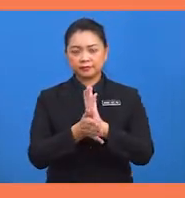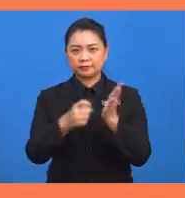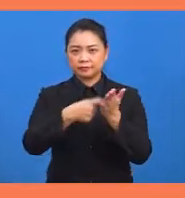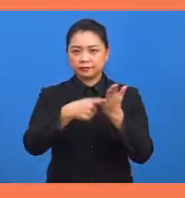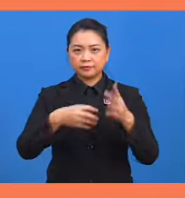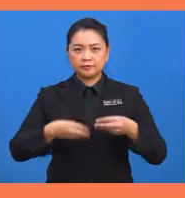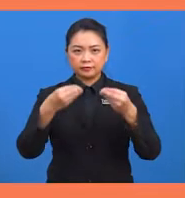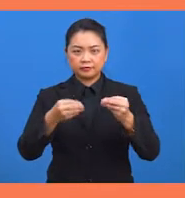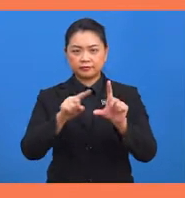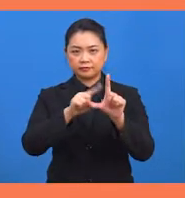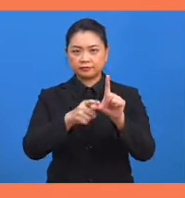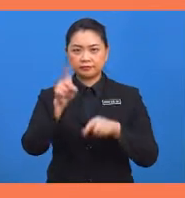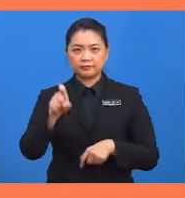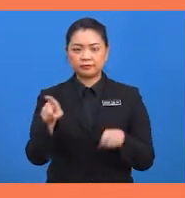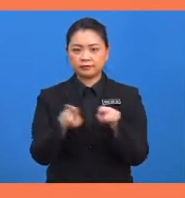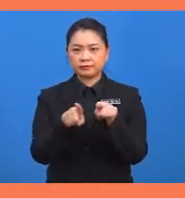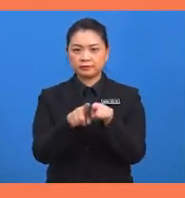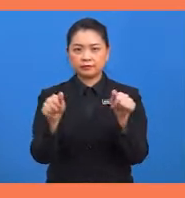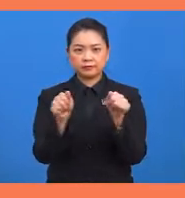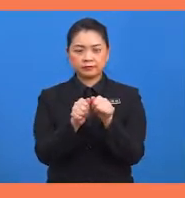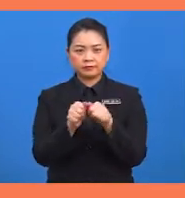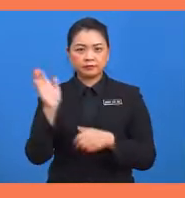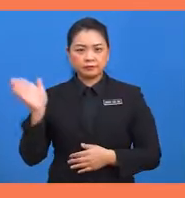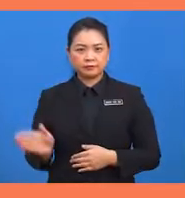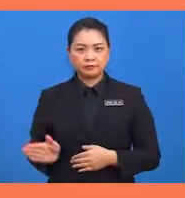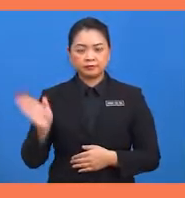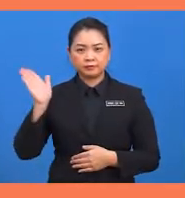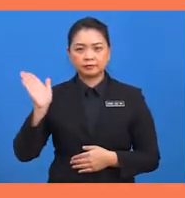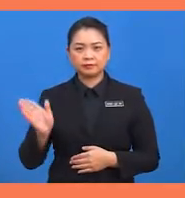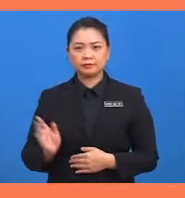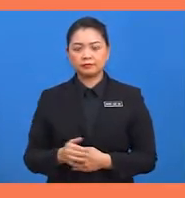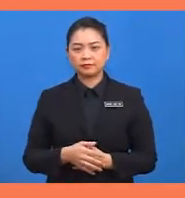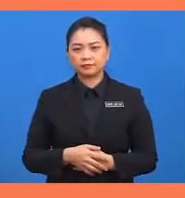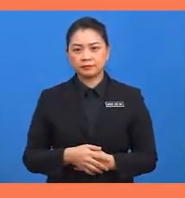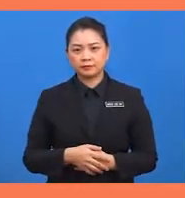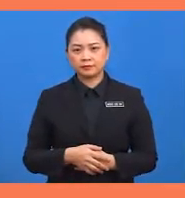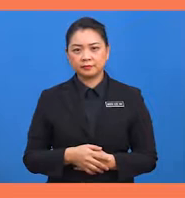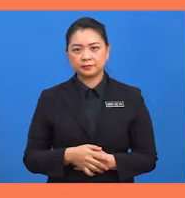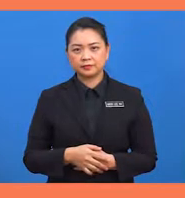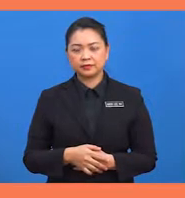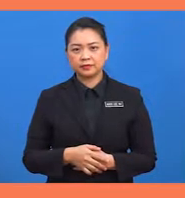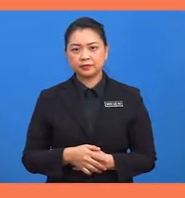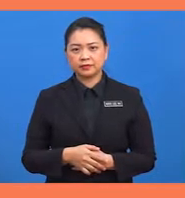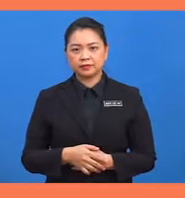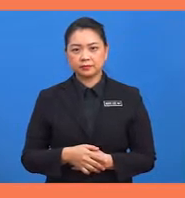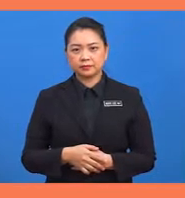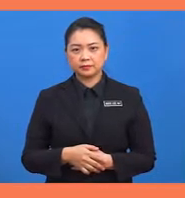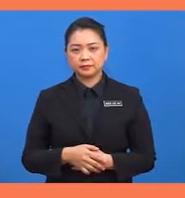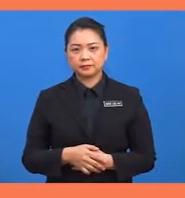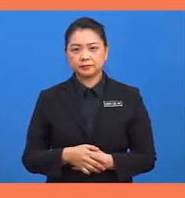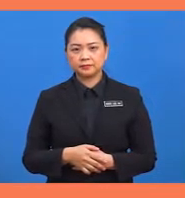bagi sudut X bersamaan dengan 180 darjah tolak 66 darjah.